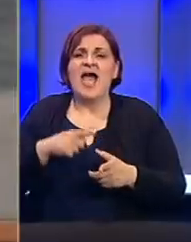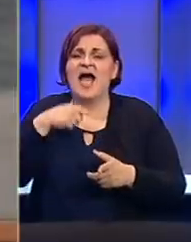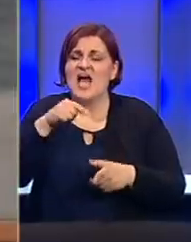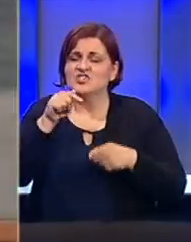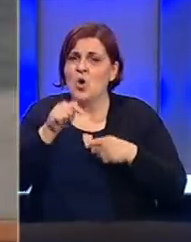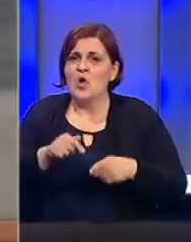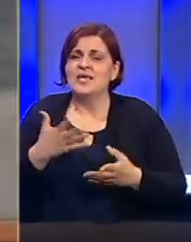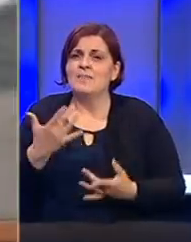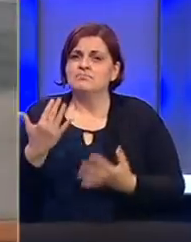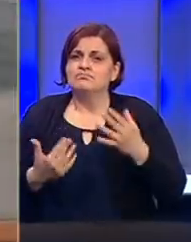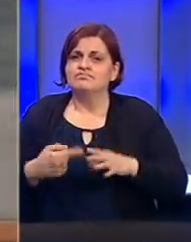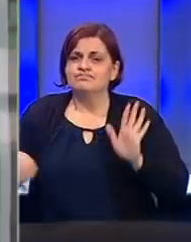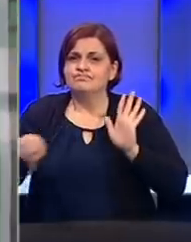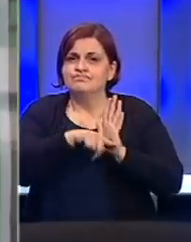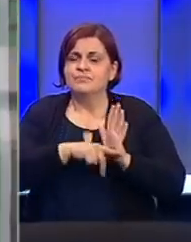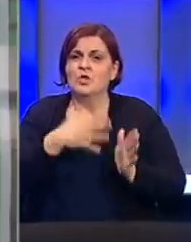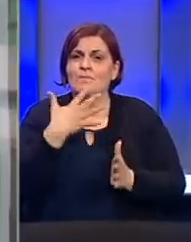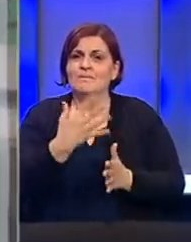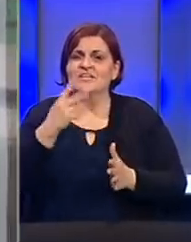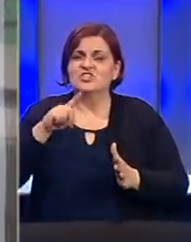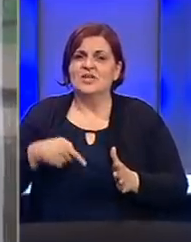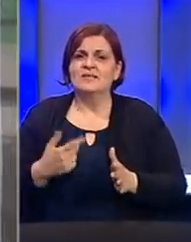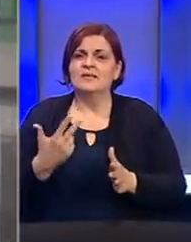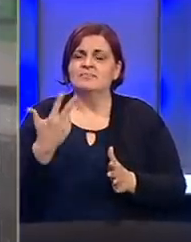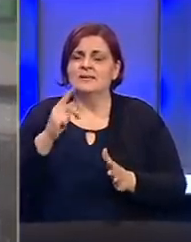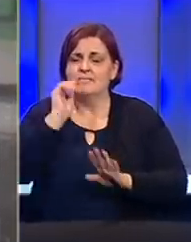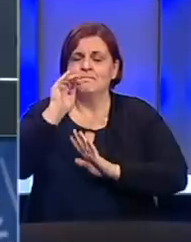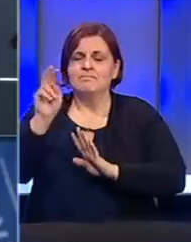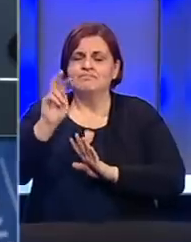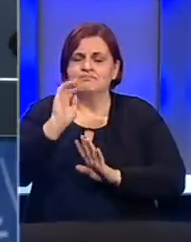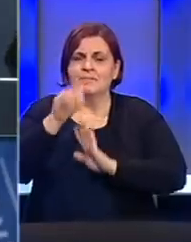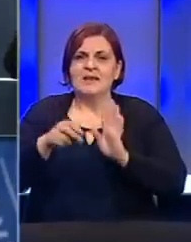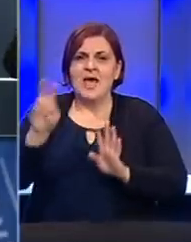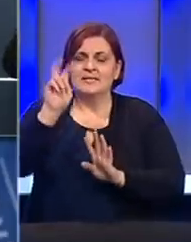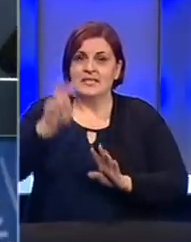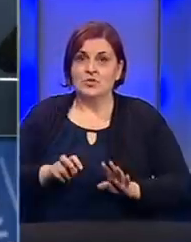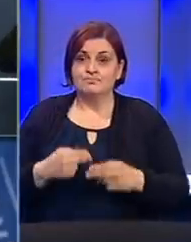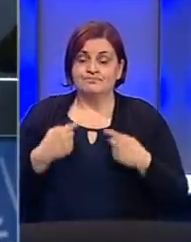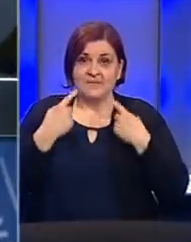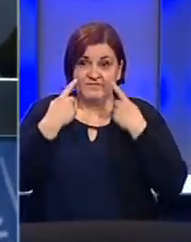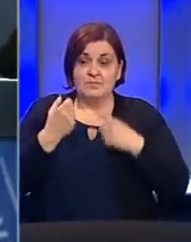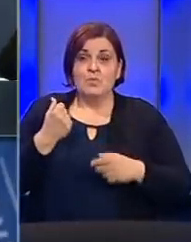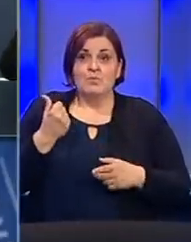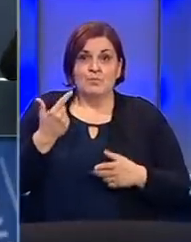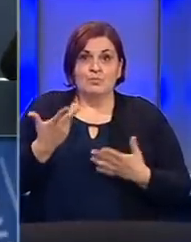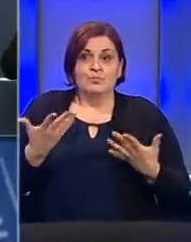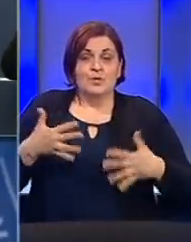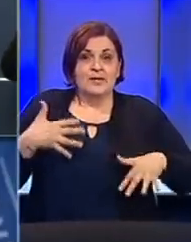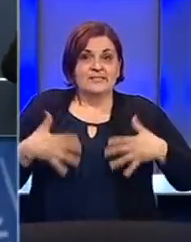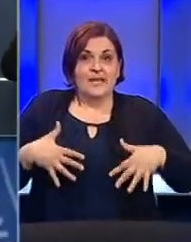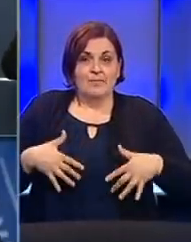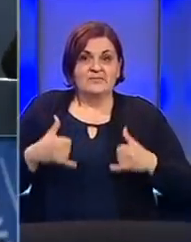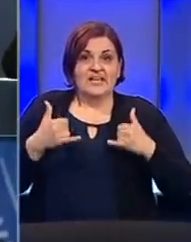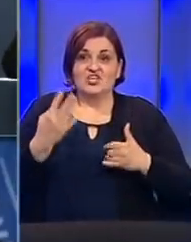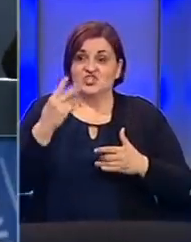Kalifornija imati proračunski deficit od 54,3 milijarde dolara. Vidimo brojke i broj neuposlenih sada.